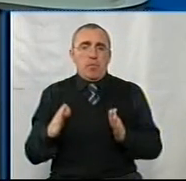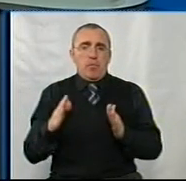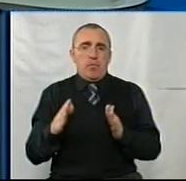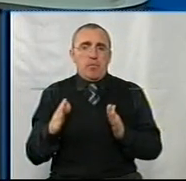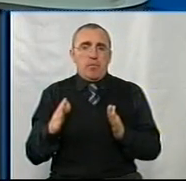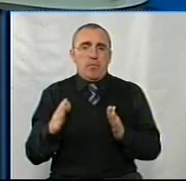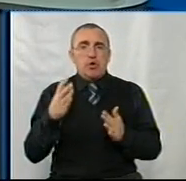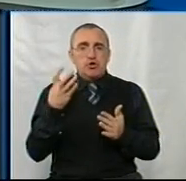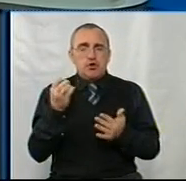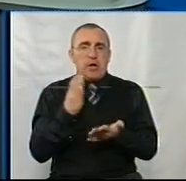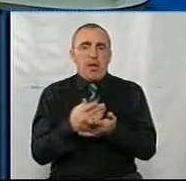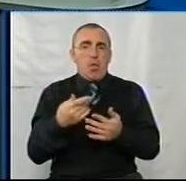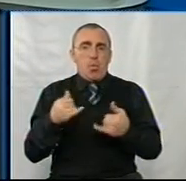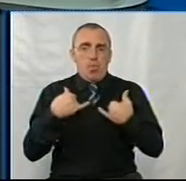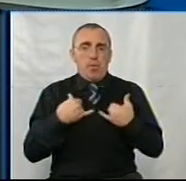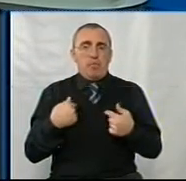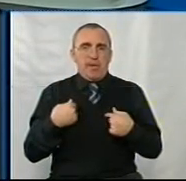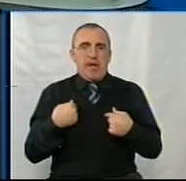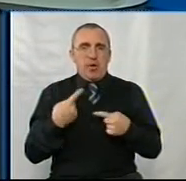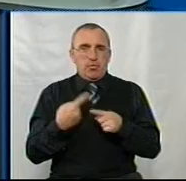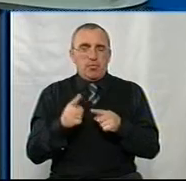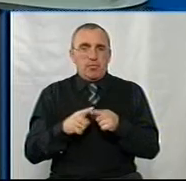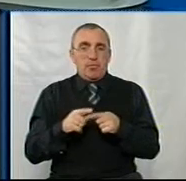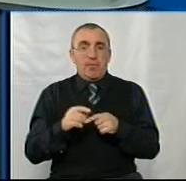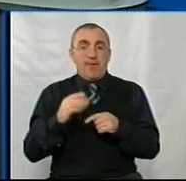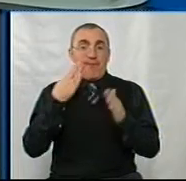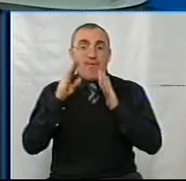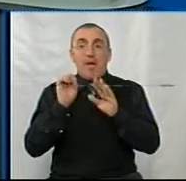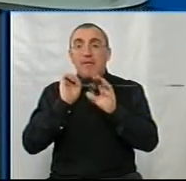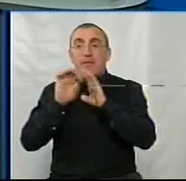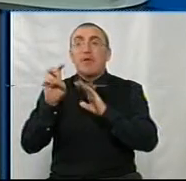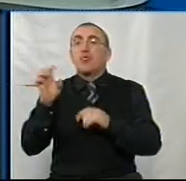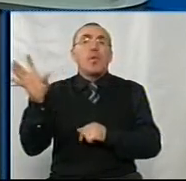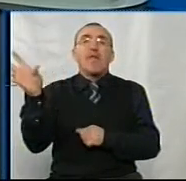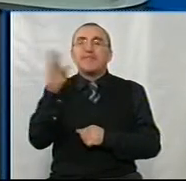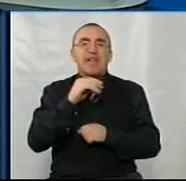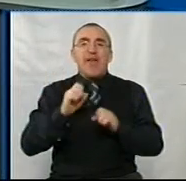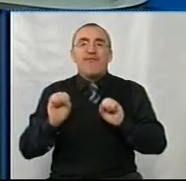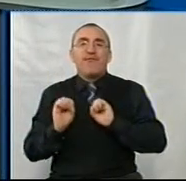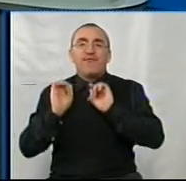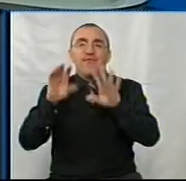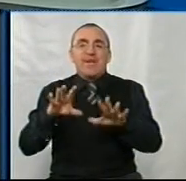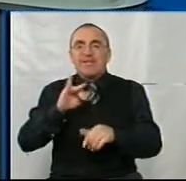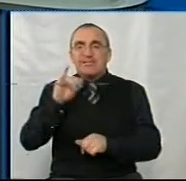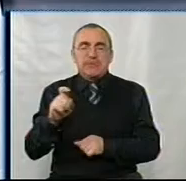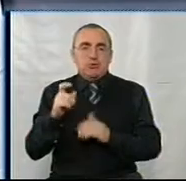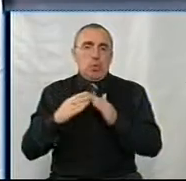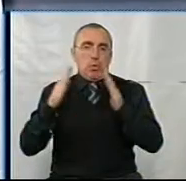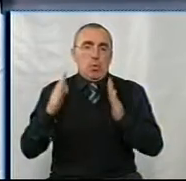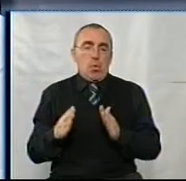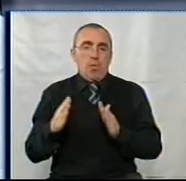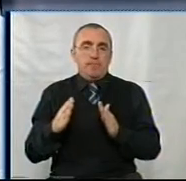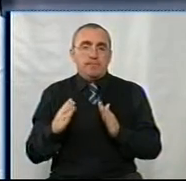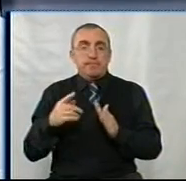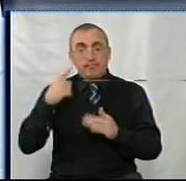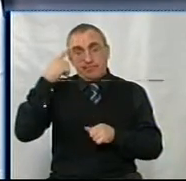Ще є така у мене штучка, кидає у Фейсбук, хто ще не все виніс з дому. Ну, це така шутка. І вони